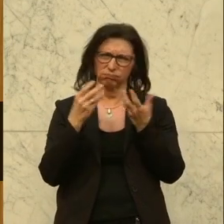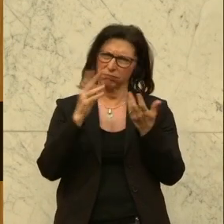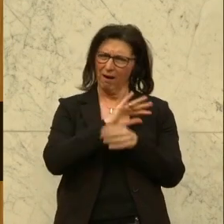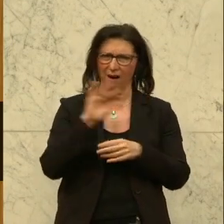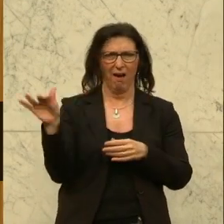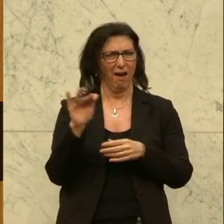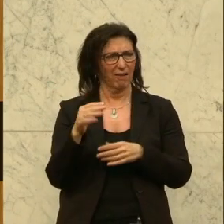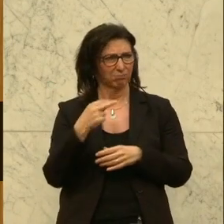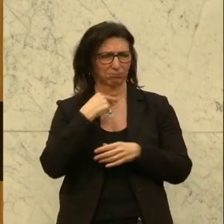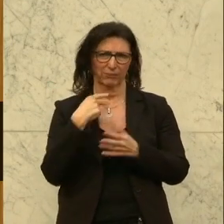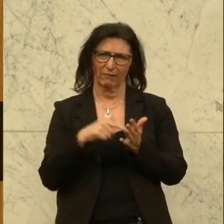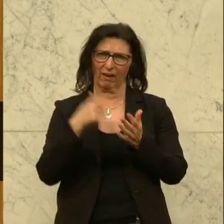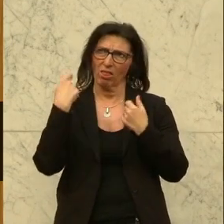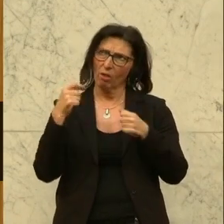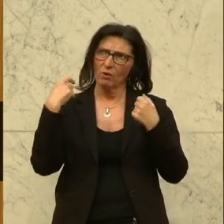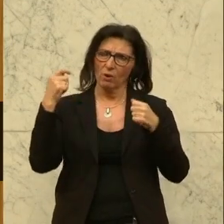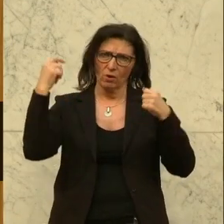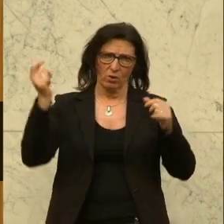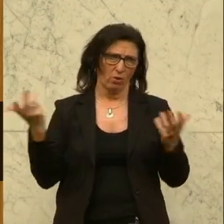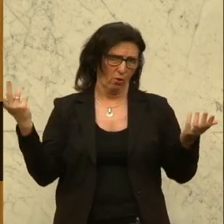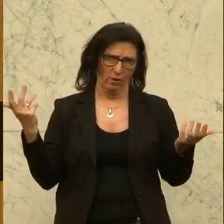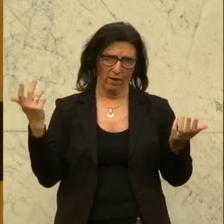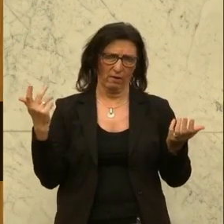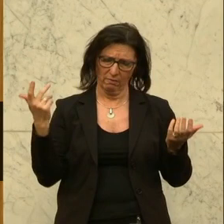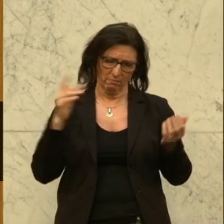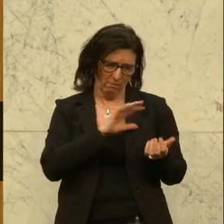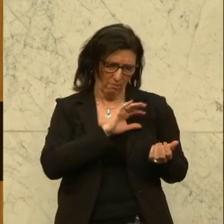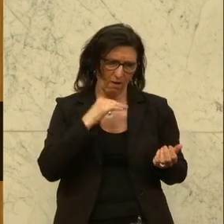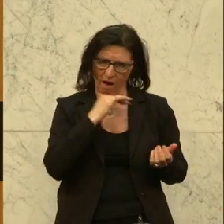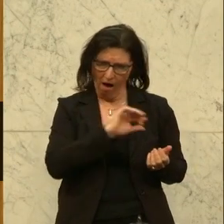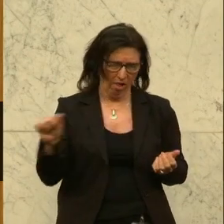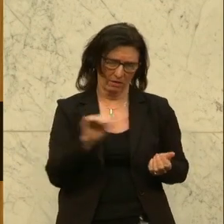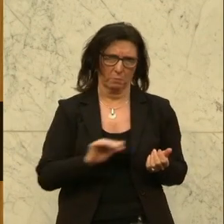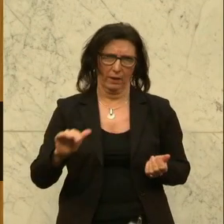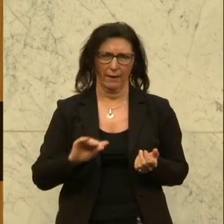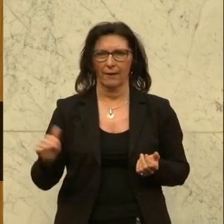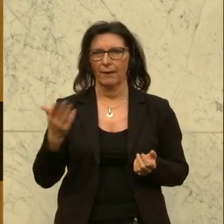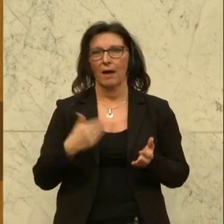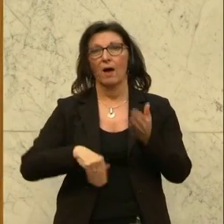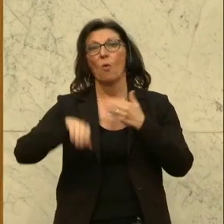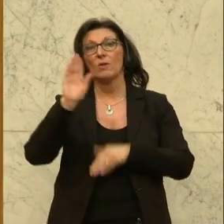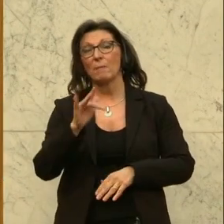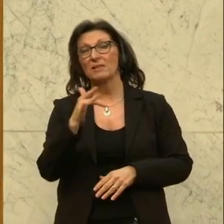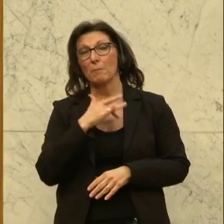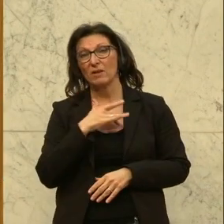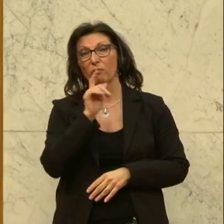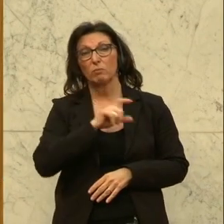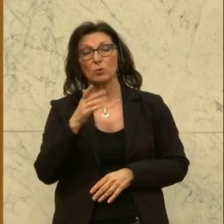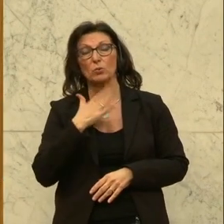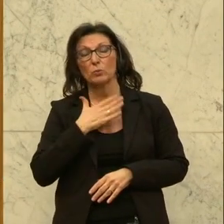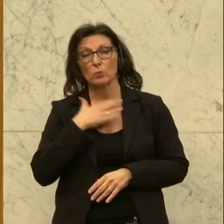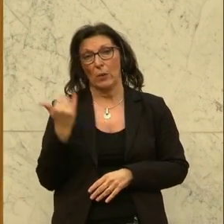Teuerung, die sie tatsächlich an allen Ecken und Enden spüren. Und am meisten spüren es diejenigen, die es schon vorher schwer hatten.